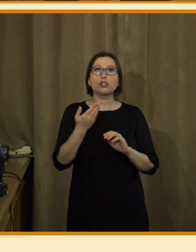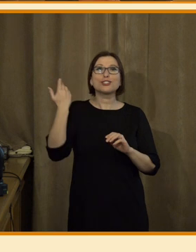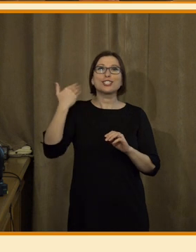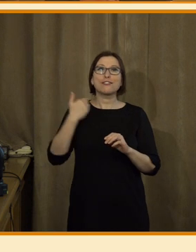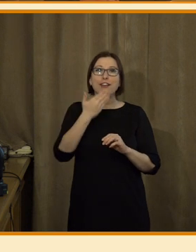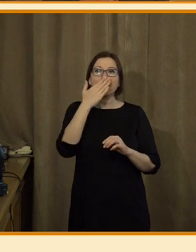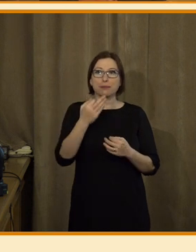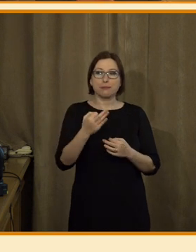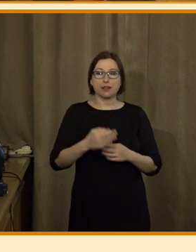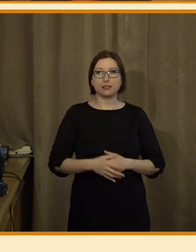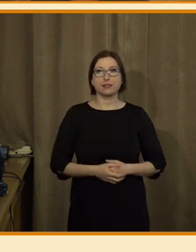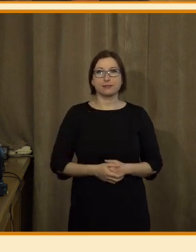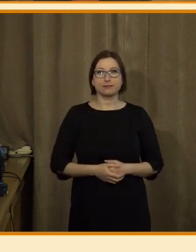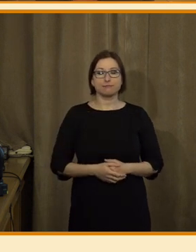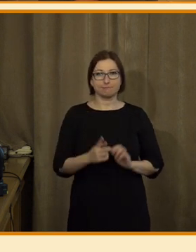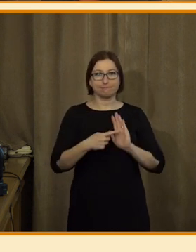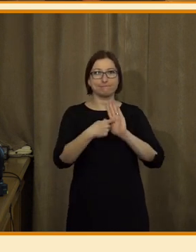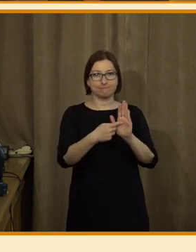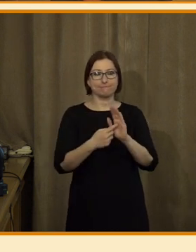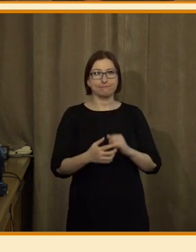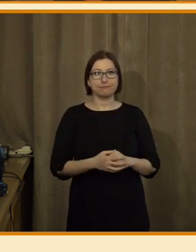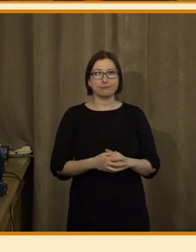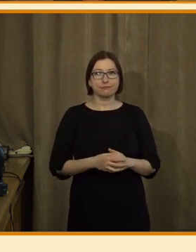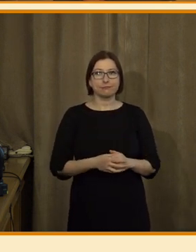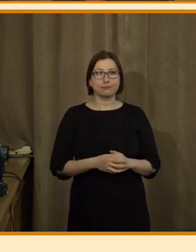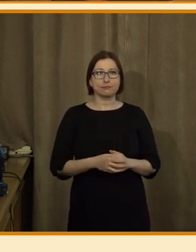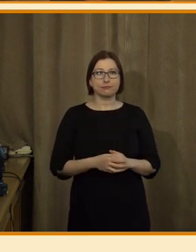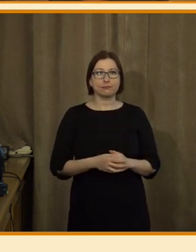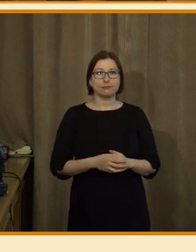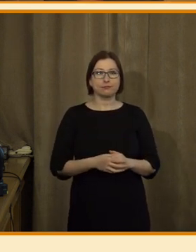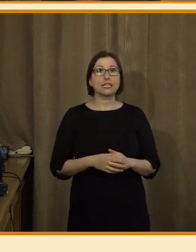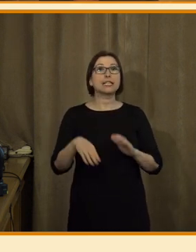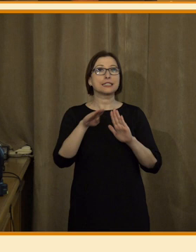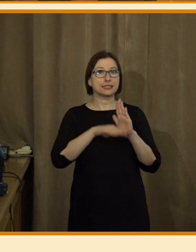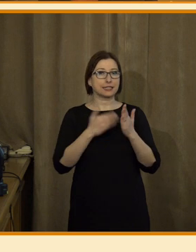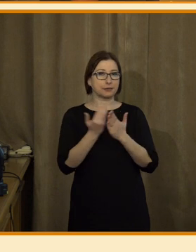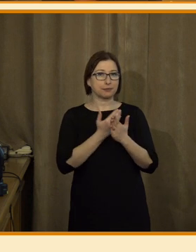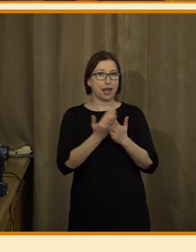dříve maličko, když jsme ještě neuměli audio mix. Tak čteme vám seznam zprávy.